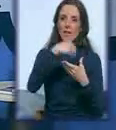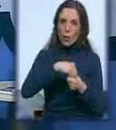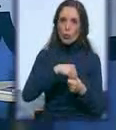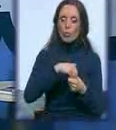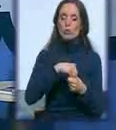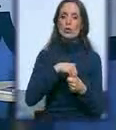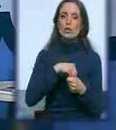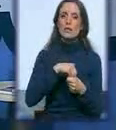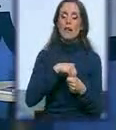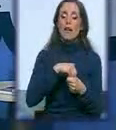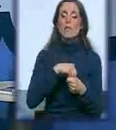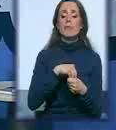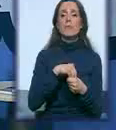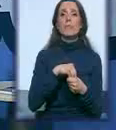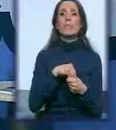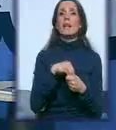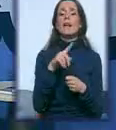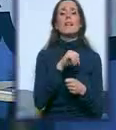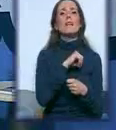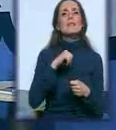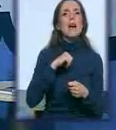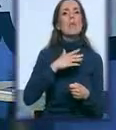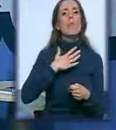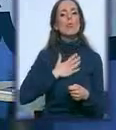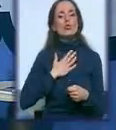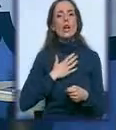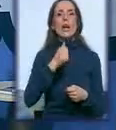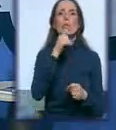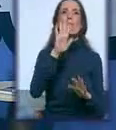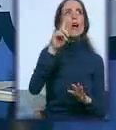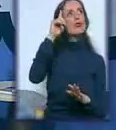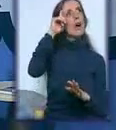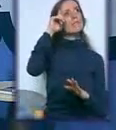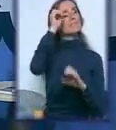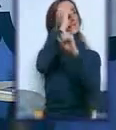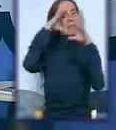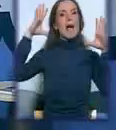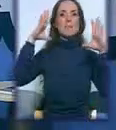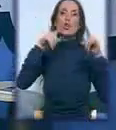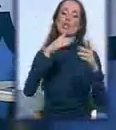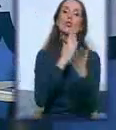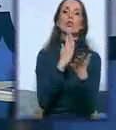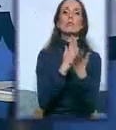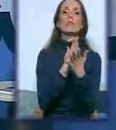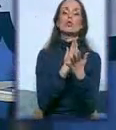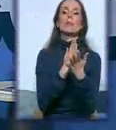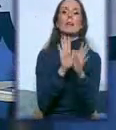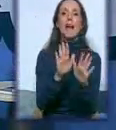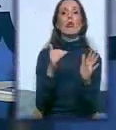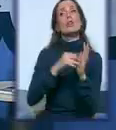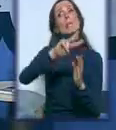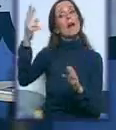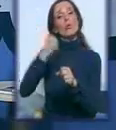jeste. ne samo želja i vaša zamisao to treba tako da bude i da će to neko drugi da uradi.